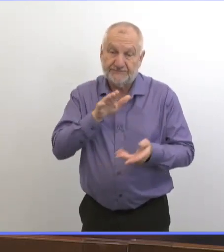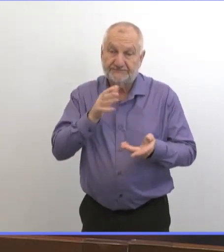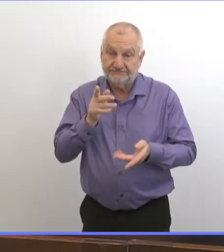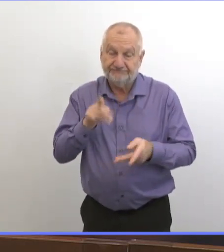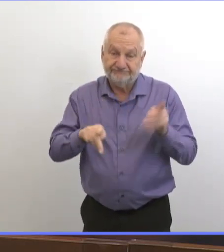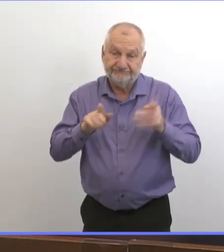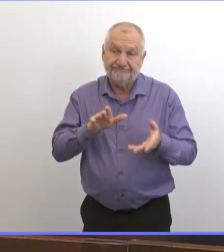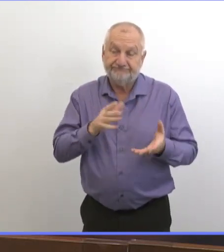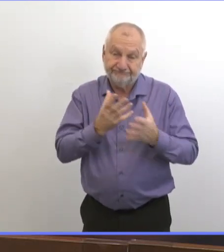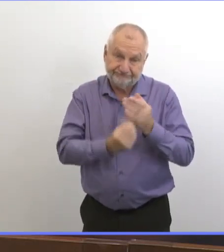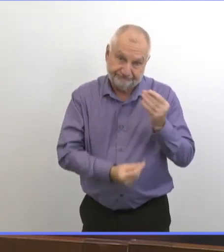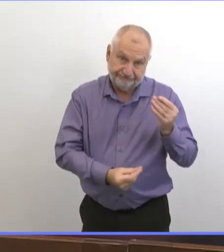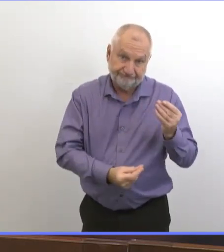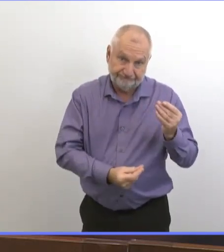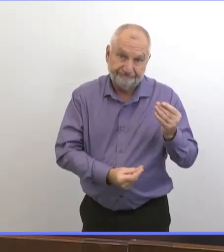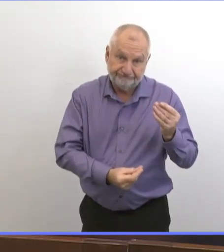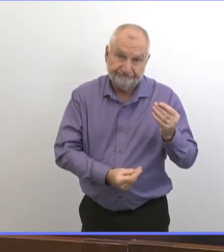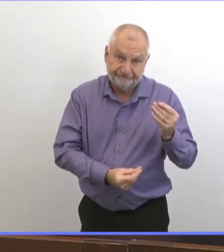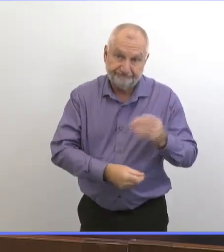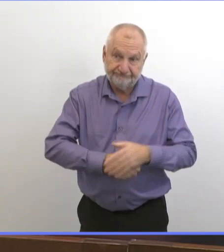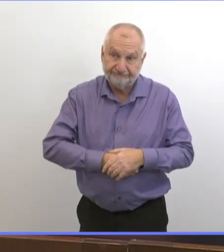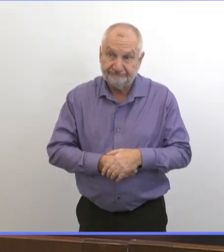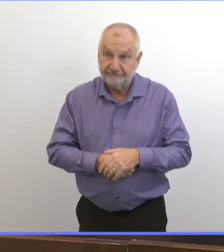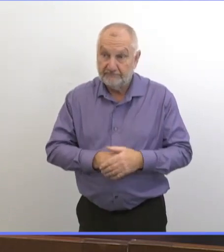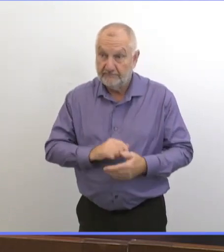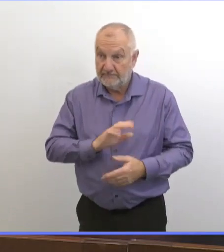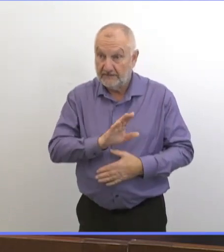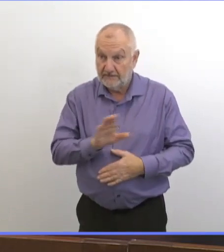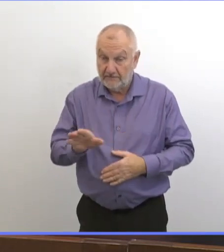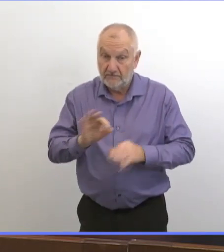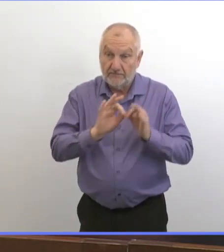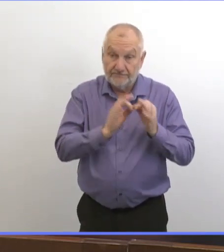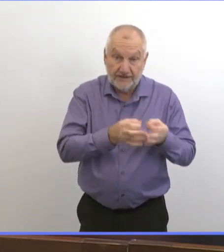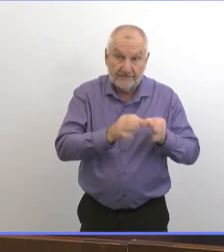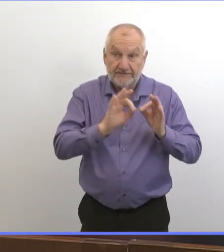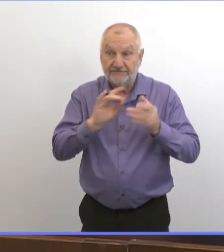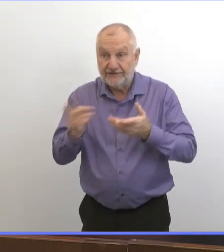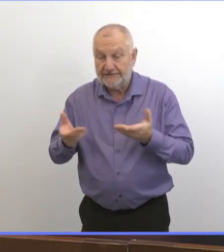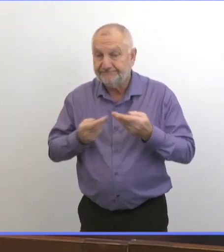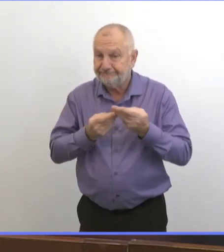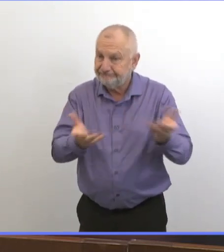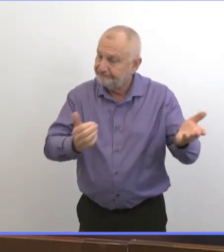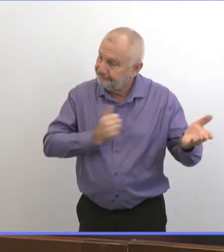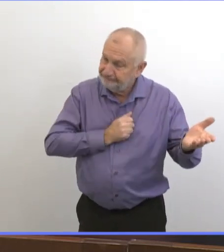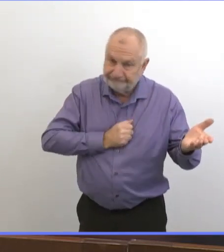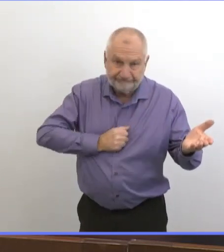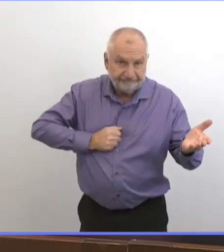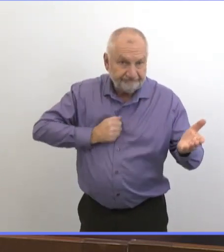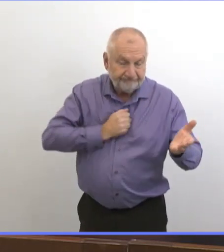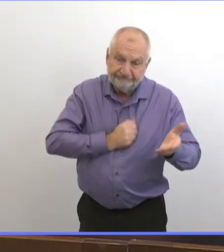de plus qui sont perdus et je présente mes condoléances à la famille et aux amis.